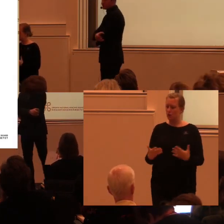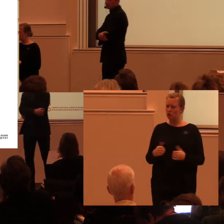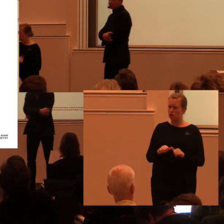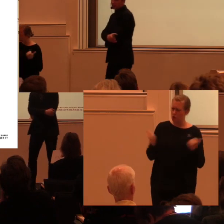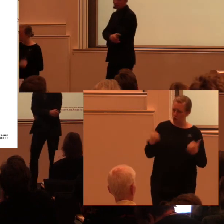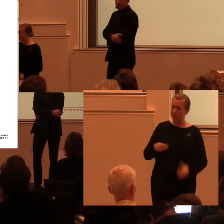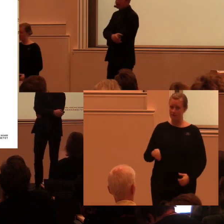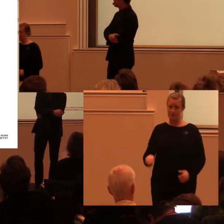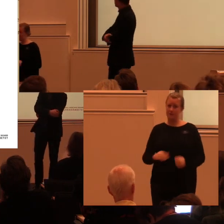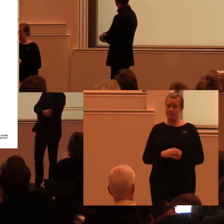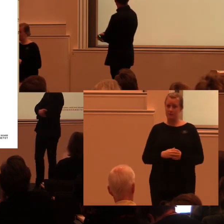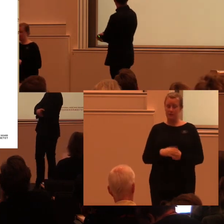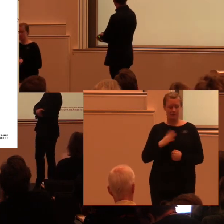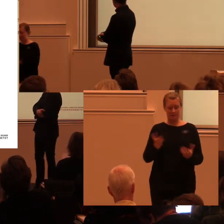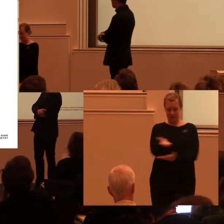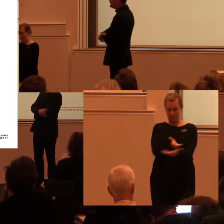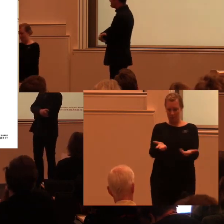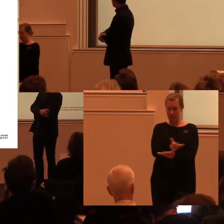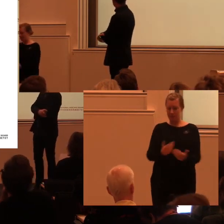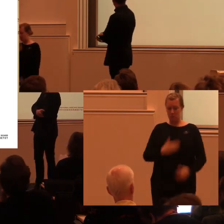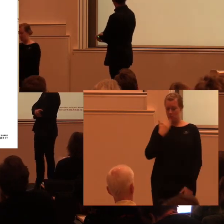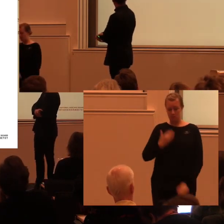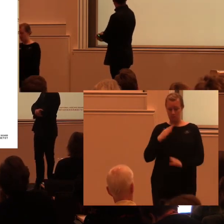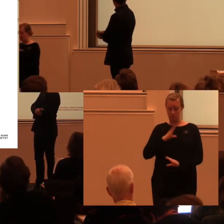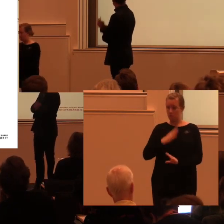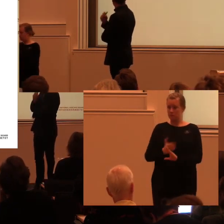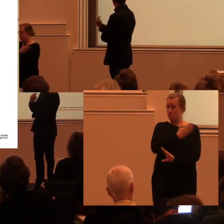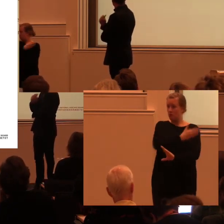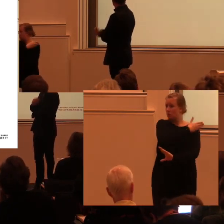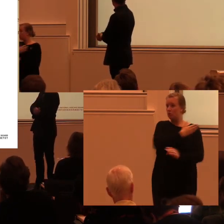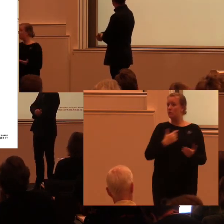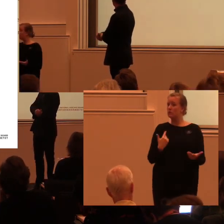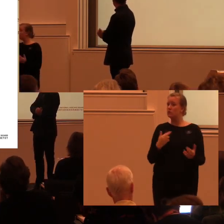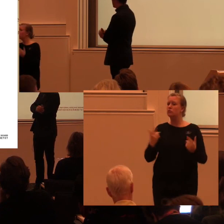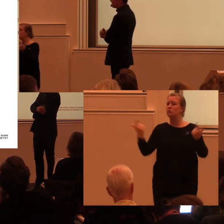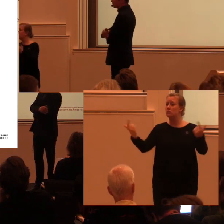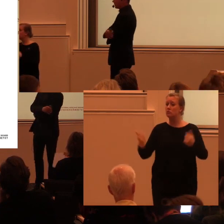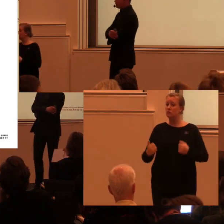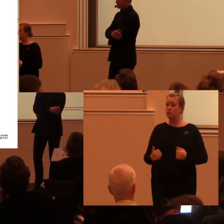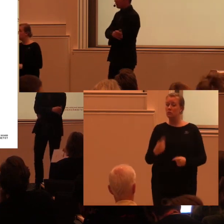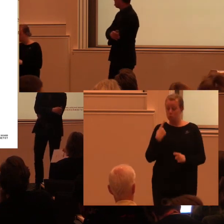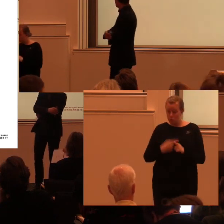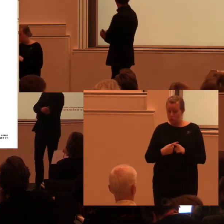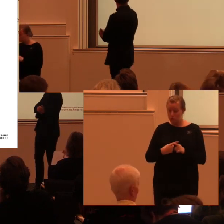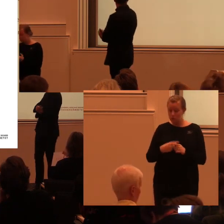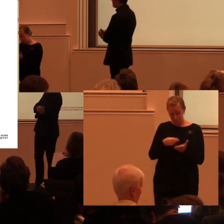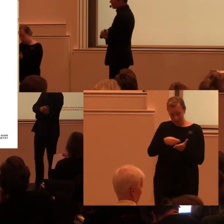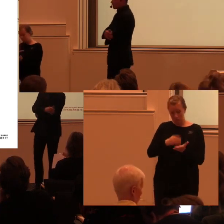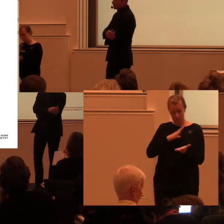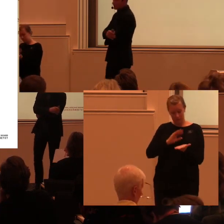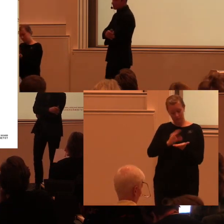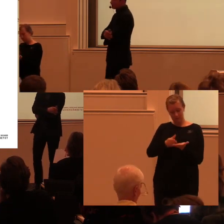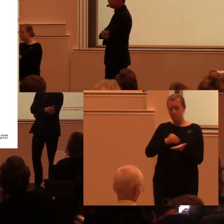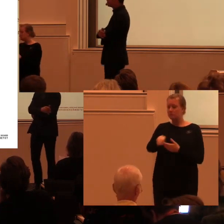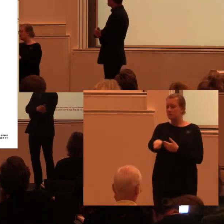samarbeten som vi inte har sett tidigare. hos många olika aktörer. Och vi ser också att man använder mer av de medel man har för